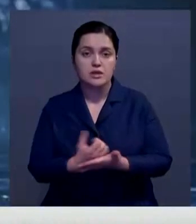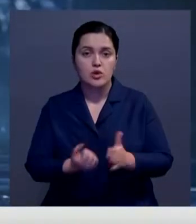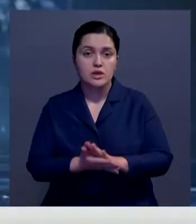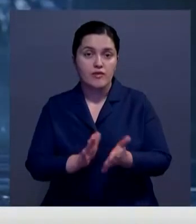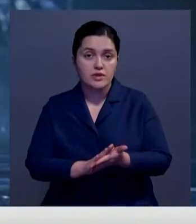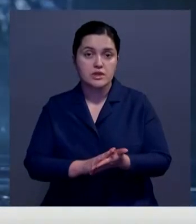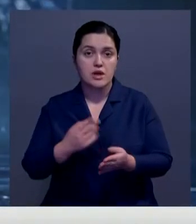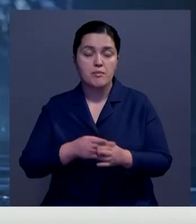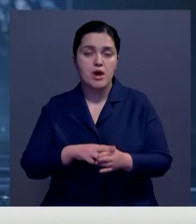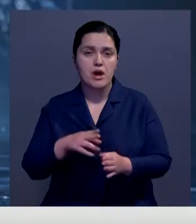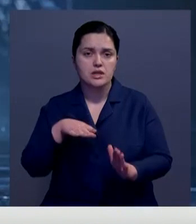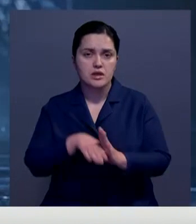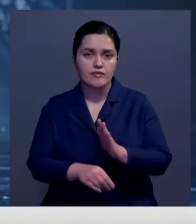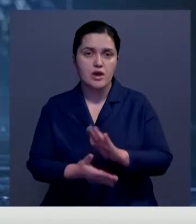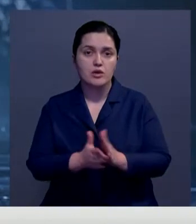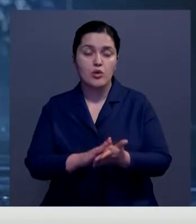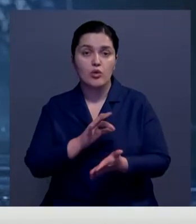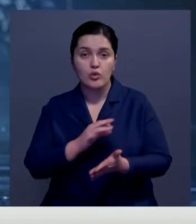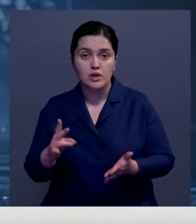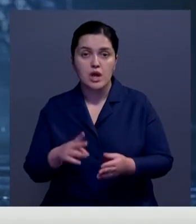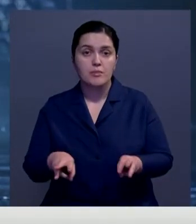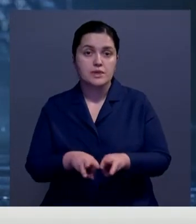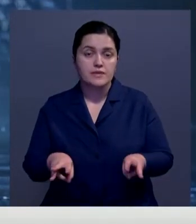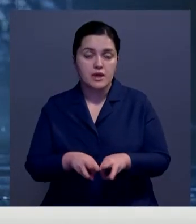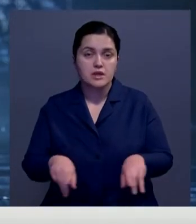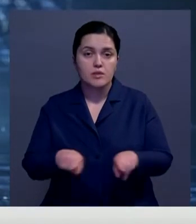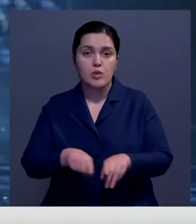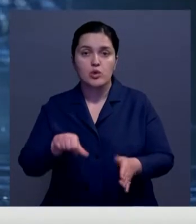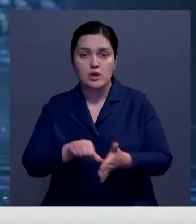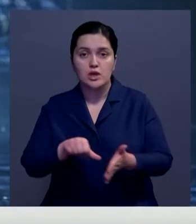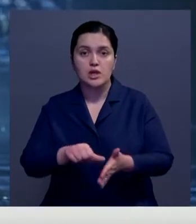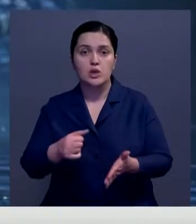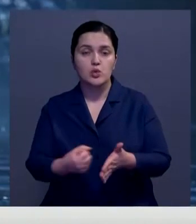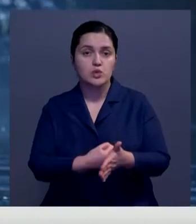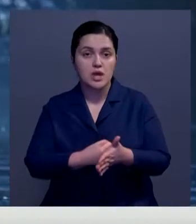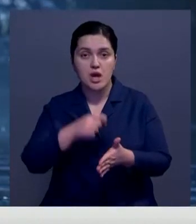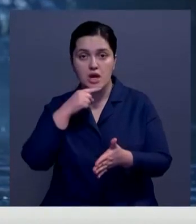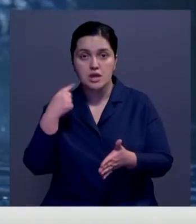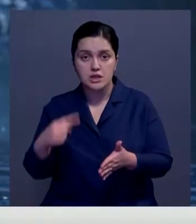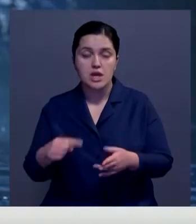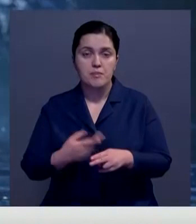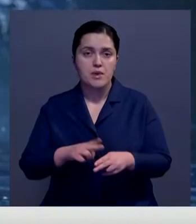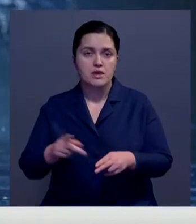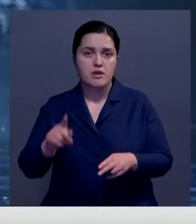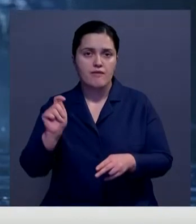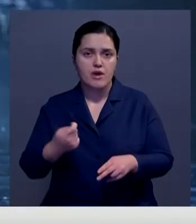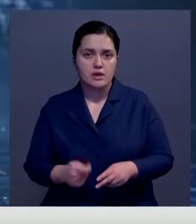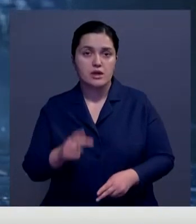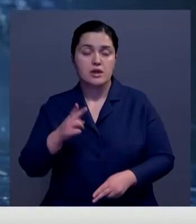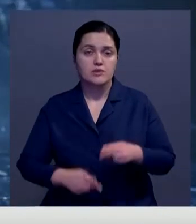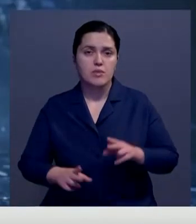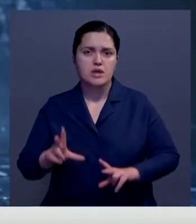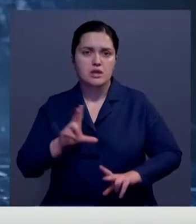Достигнутые договоренности соответствуют резолюциям ООН. В министерстве также отмечают роль и усилие Российской Федерации в разрешении конфликта.